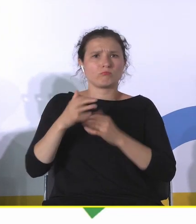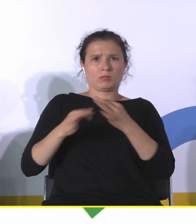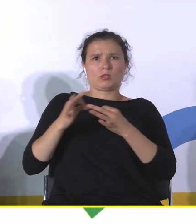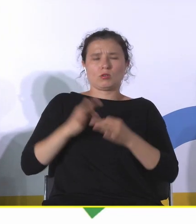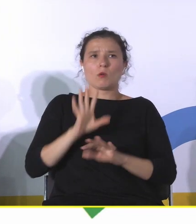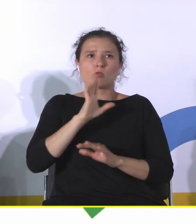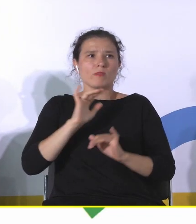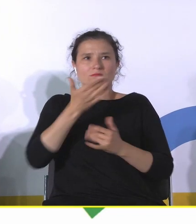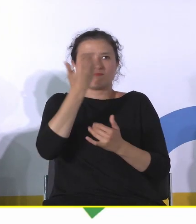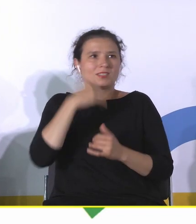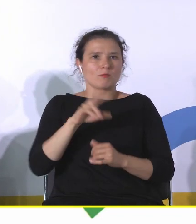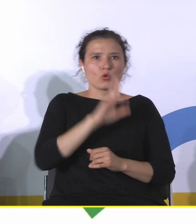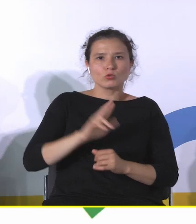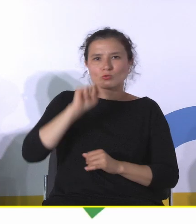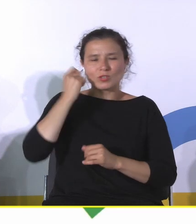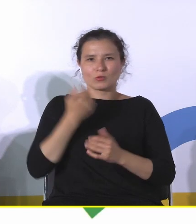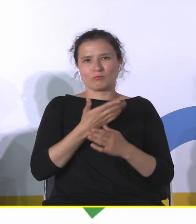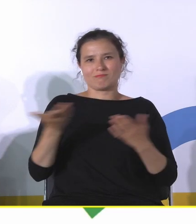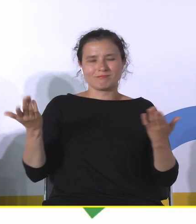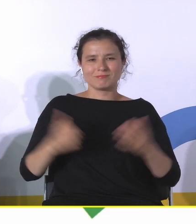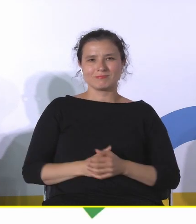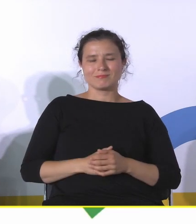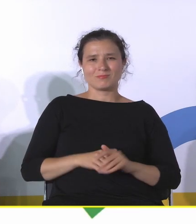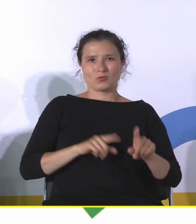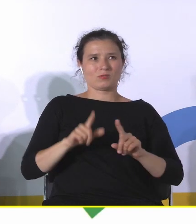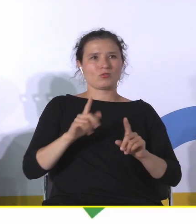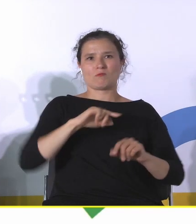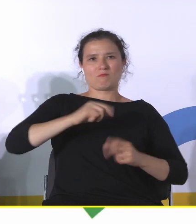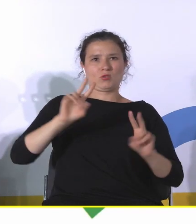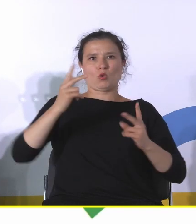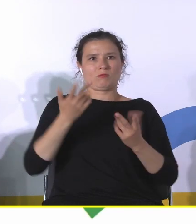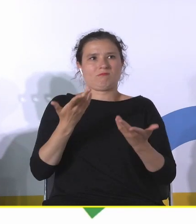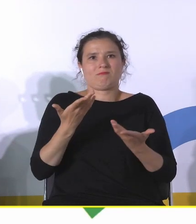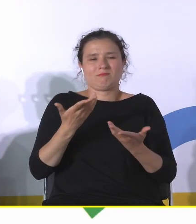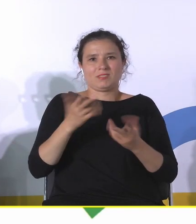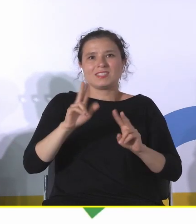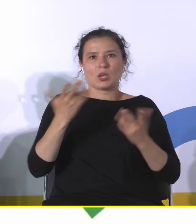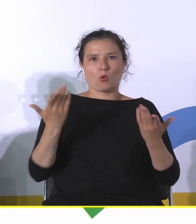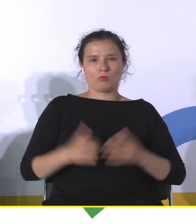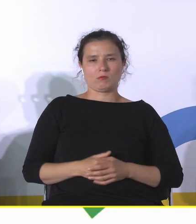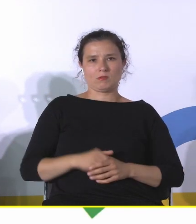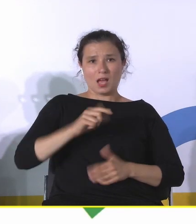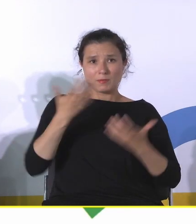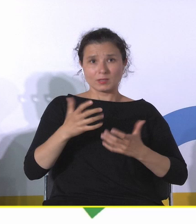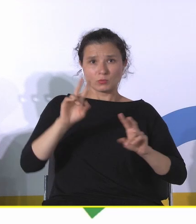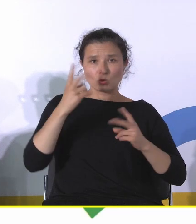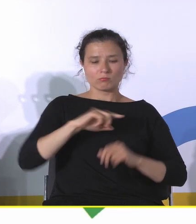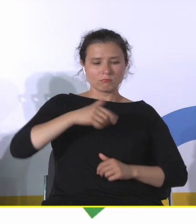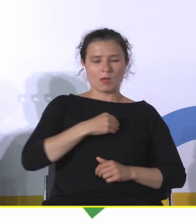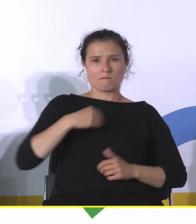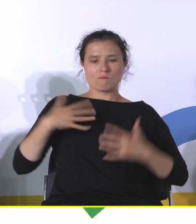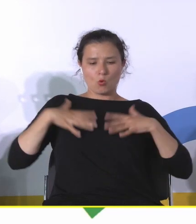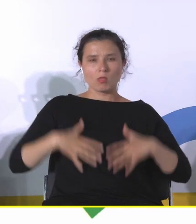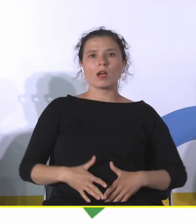dziadków i tak dalej. No to znaczy, że jesteśmy znikąd, a my nie chcemy być znikąd. Jesteśmy Polakami, jesteśmy Ślązakami